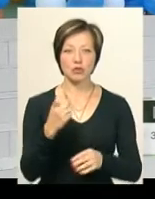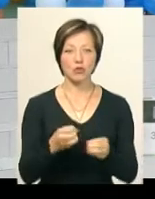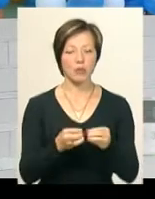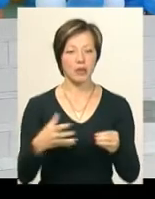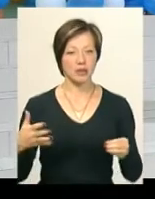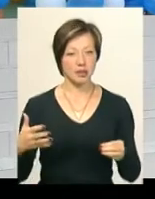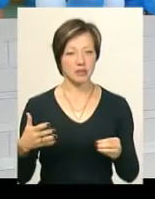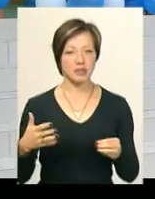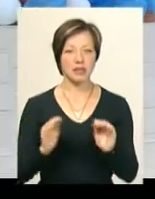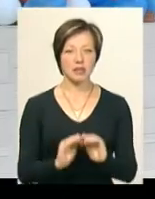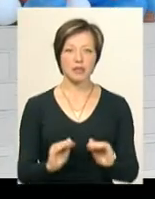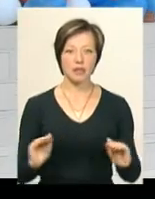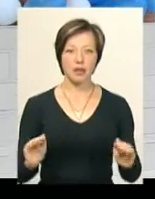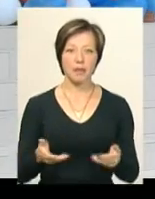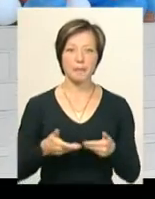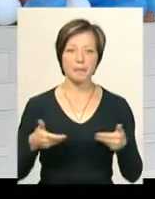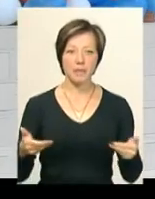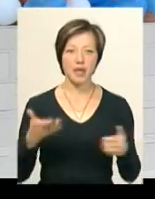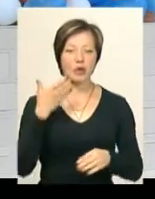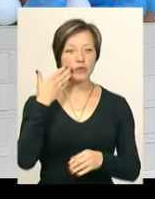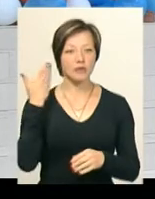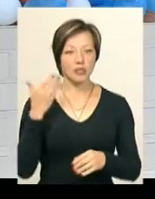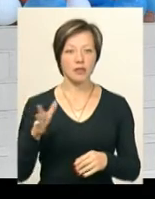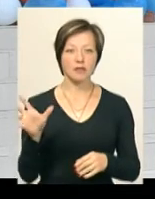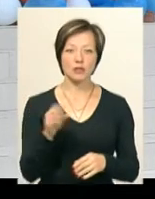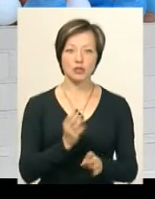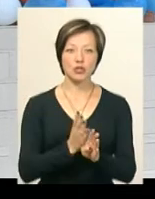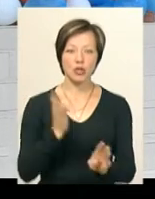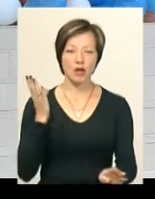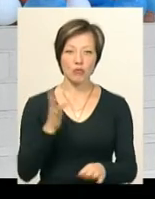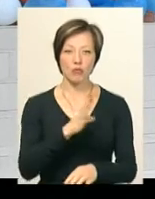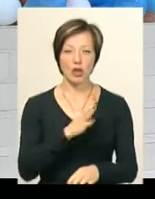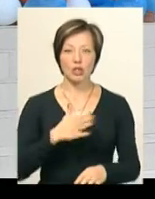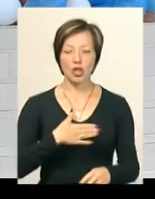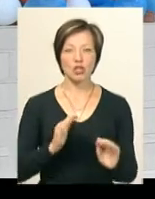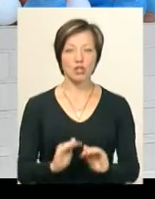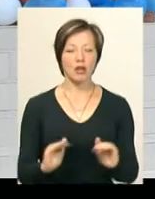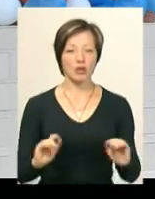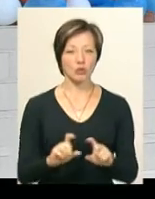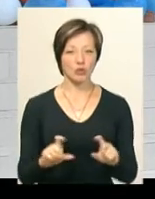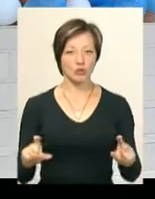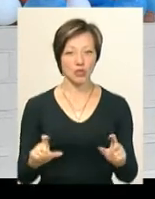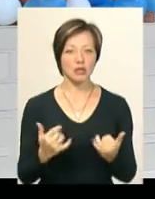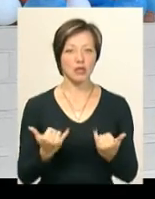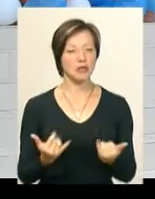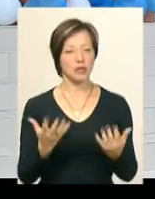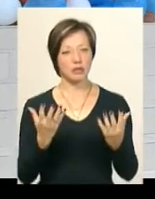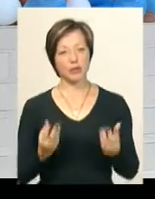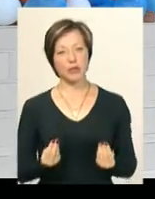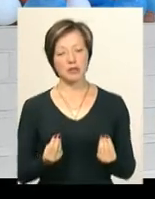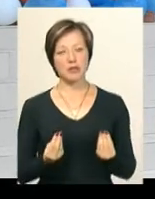діток. Ми розвантажили всю чергу, яка була на наш садочок на даний момент.